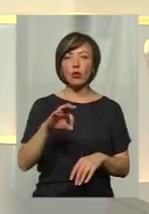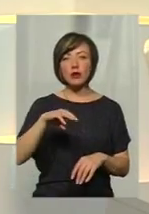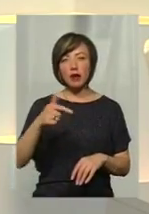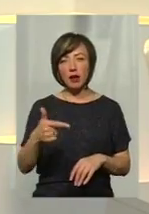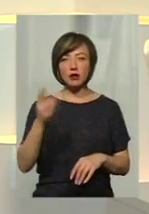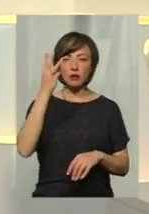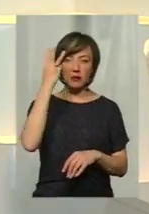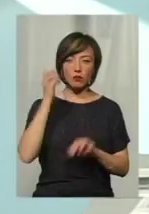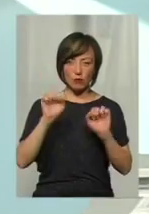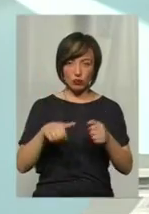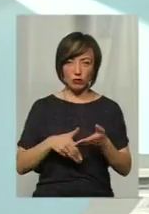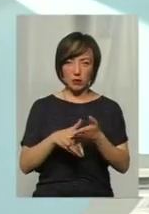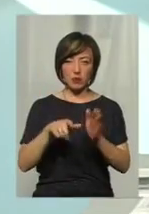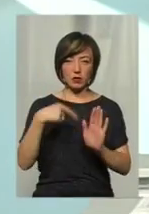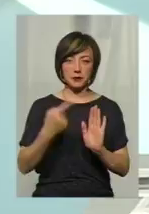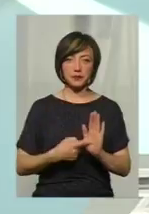можуть допомогти?